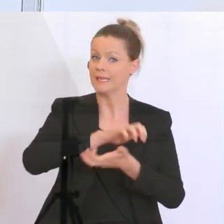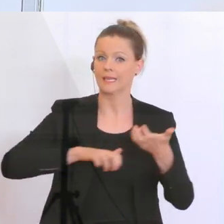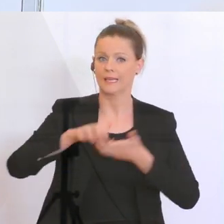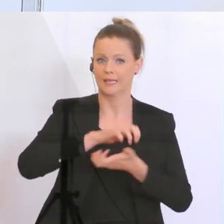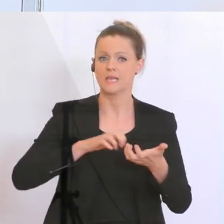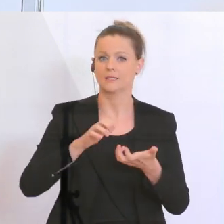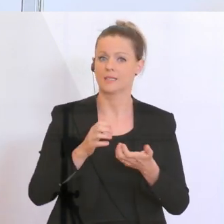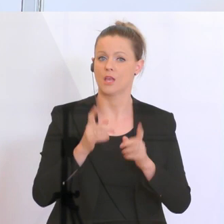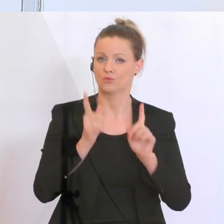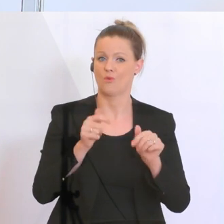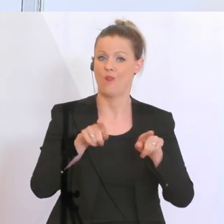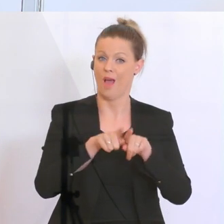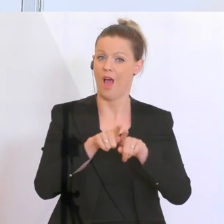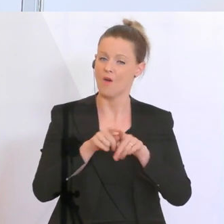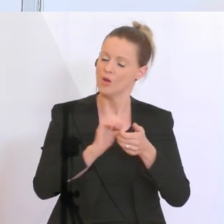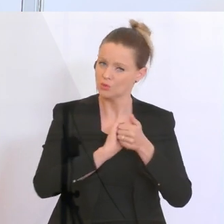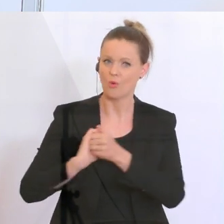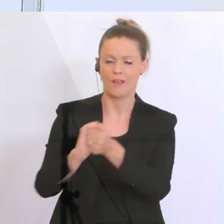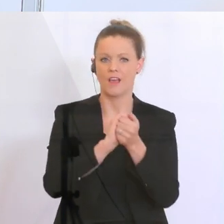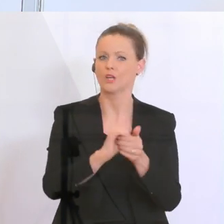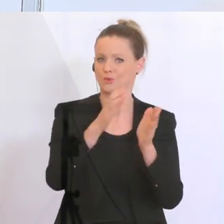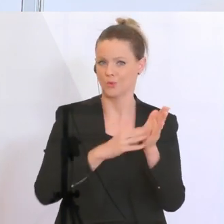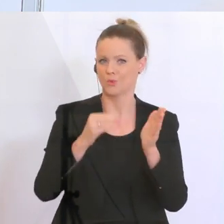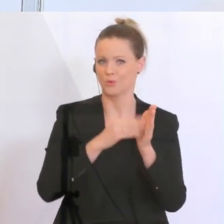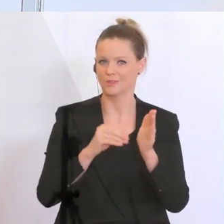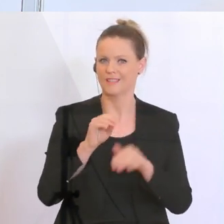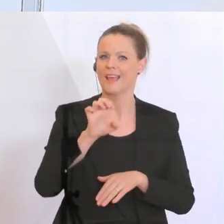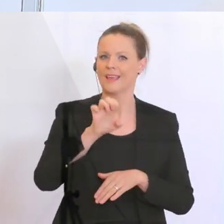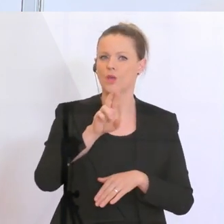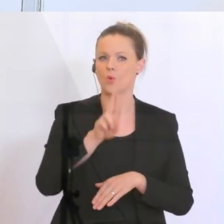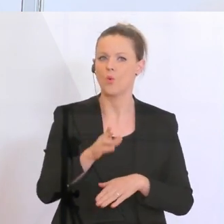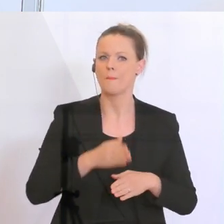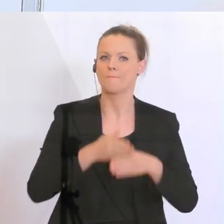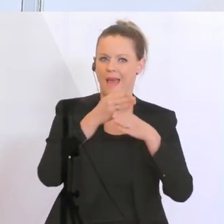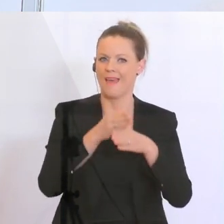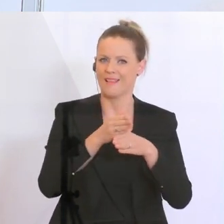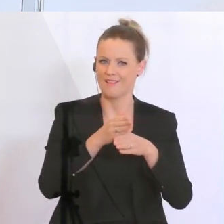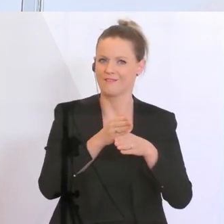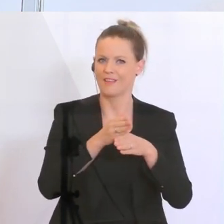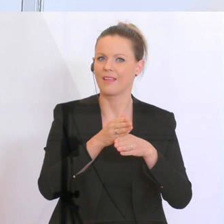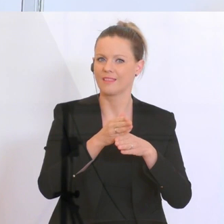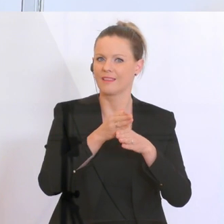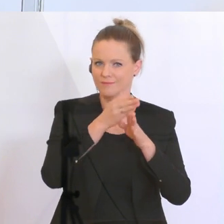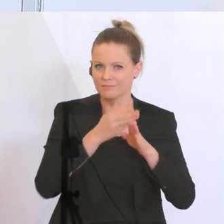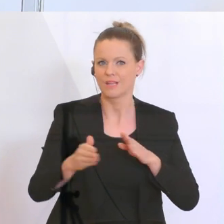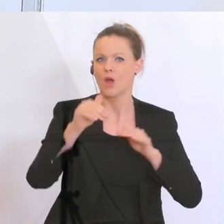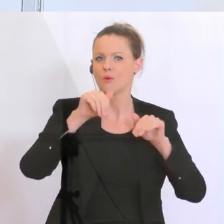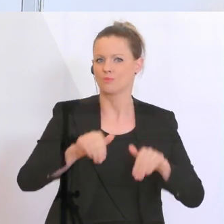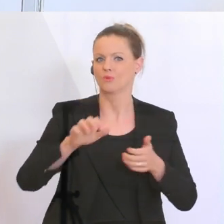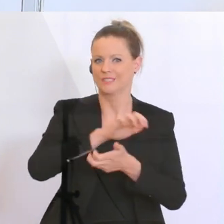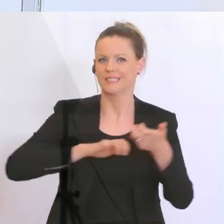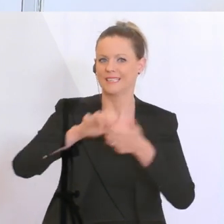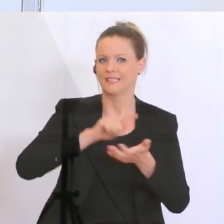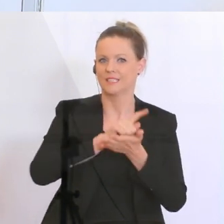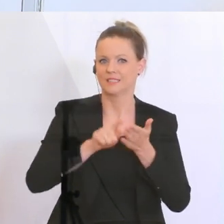insofern solidarisch nutzen, dass wir das EU-Beihilfenregime für die Zeit der Krise aussetzen wollen. Wir